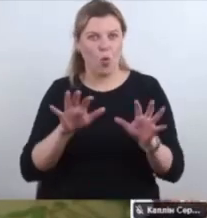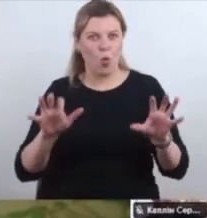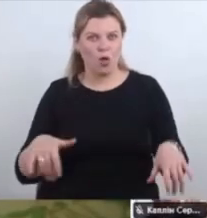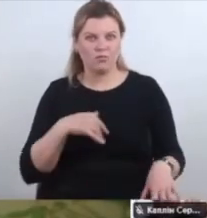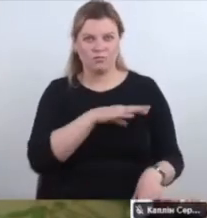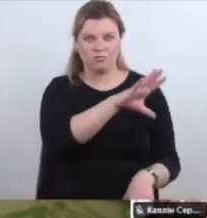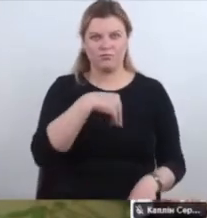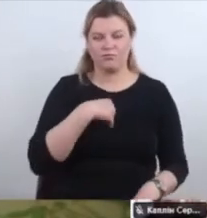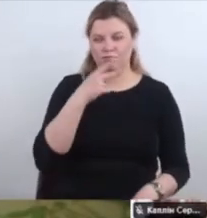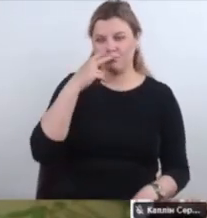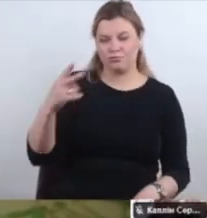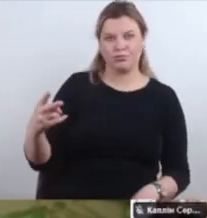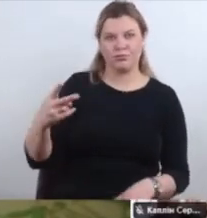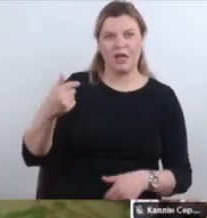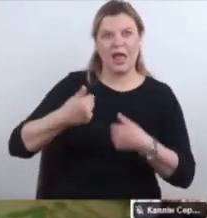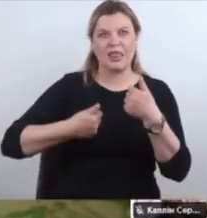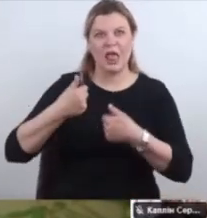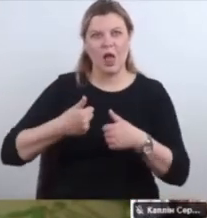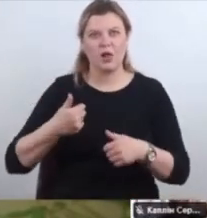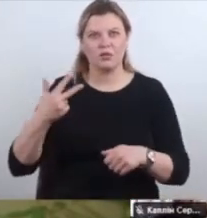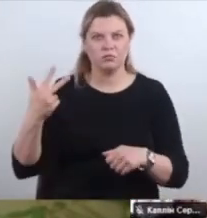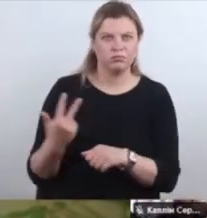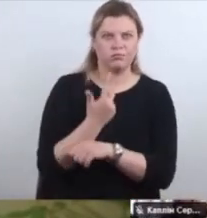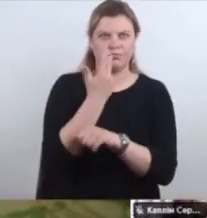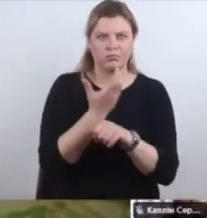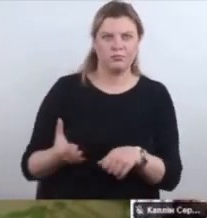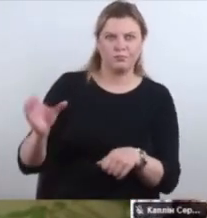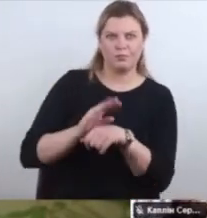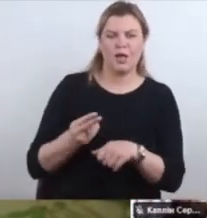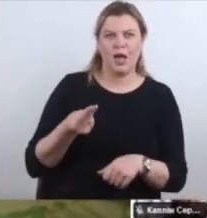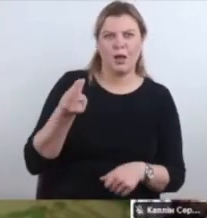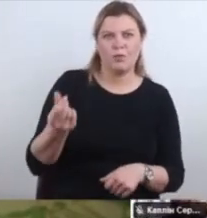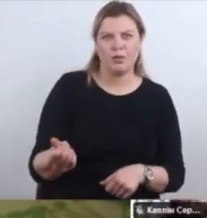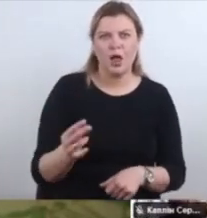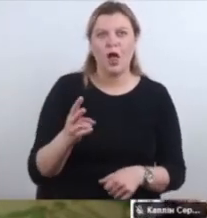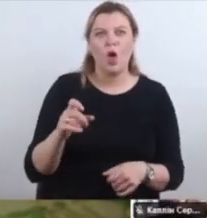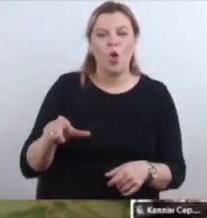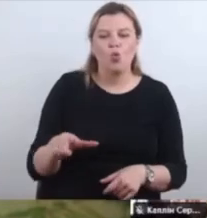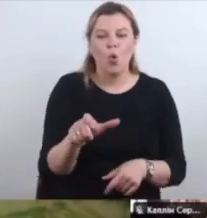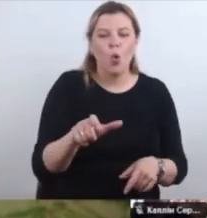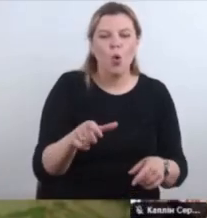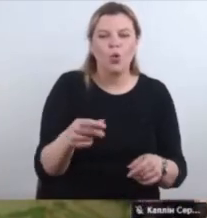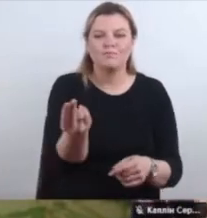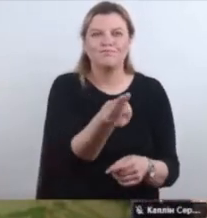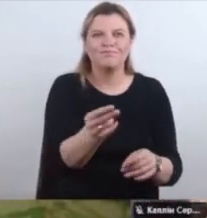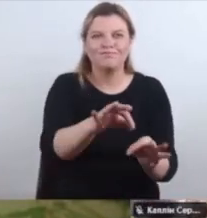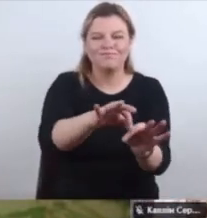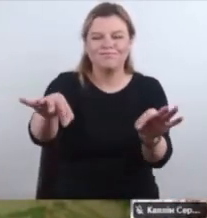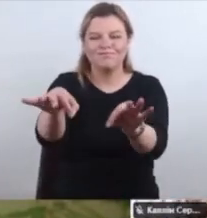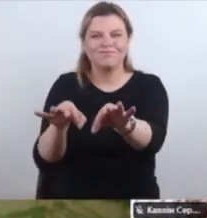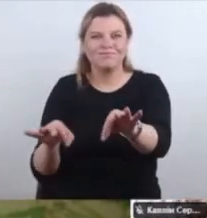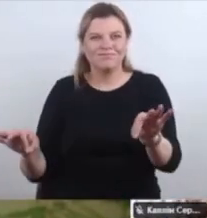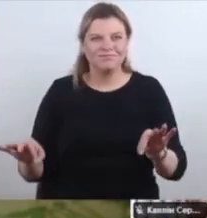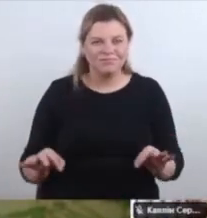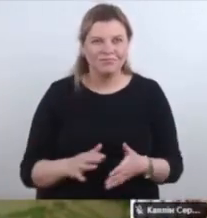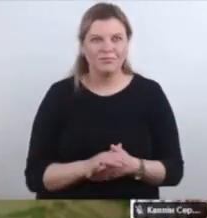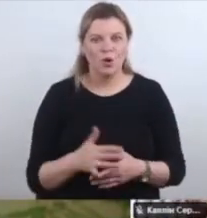побачили тендер з потрійною переплатою на фарбі по дорожній розмітці, яка, до речі, вже злізла.